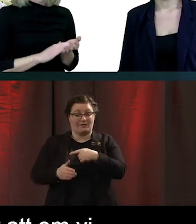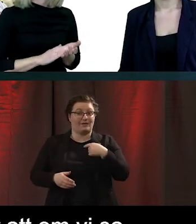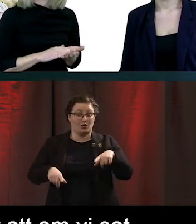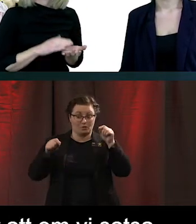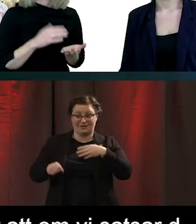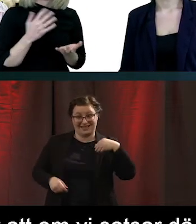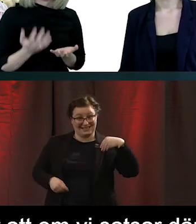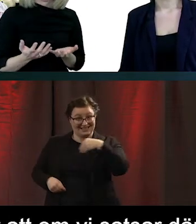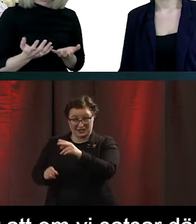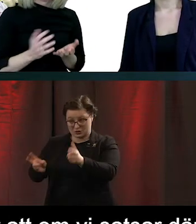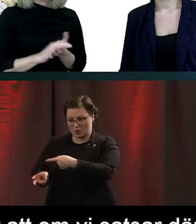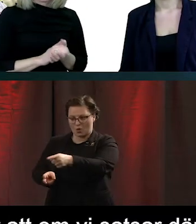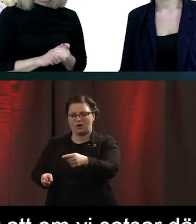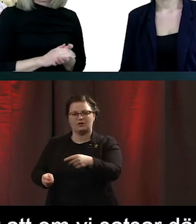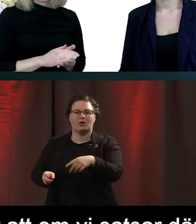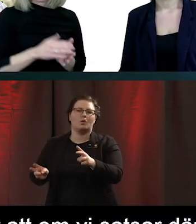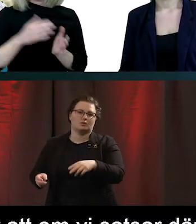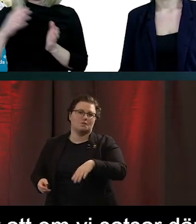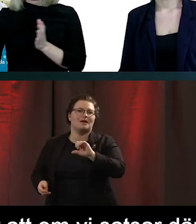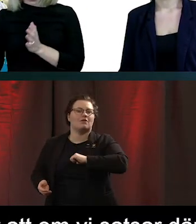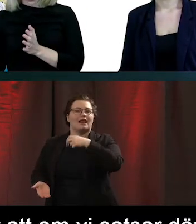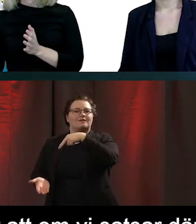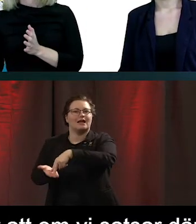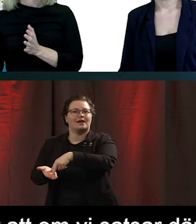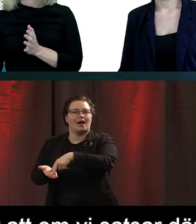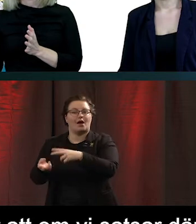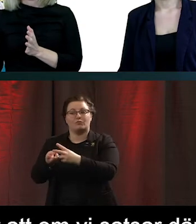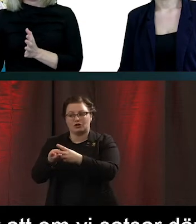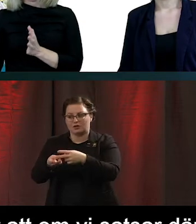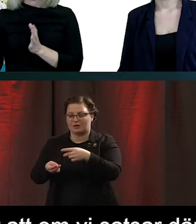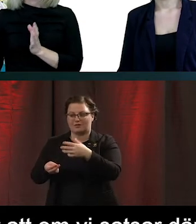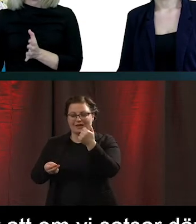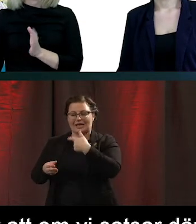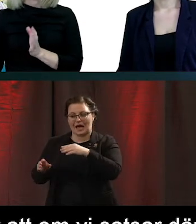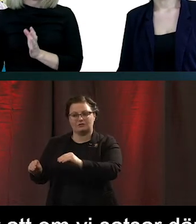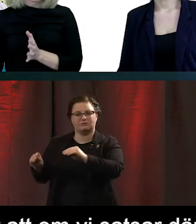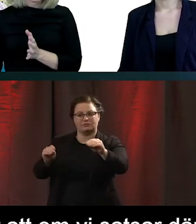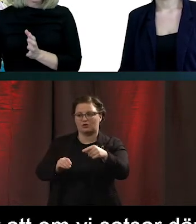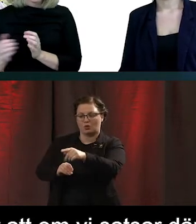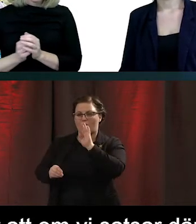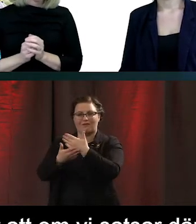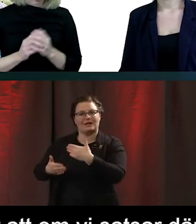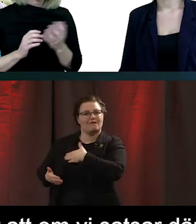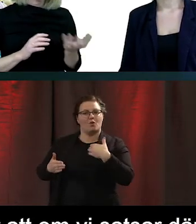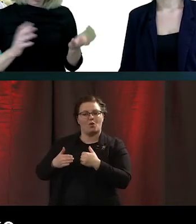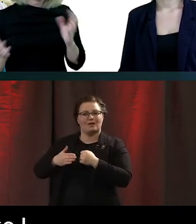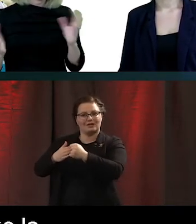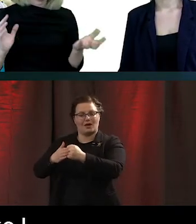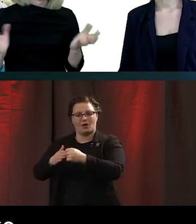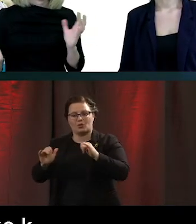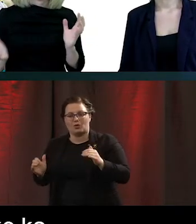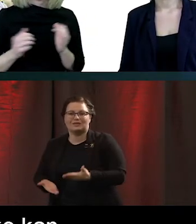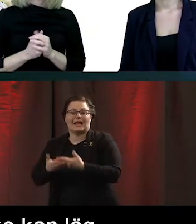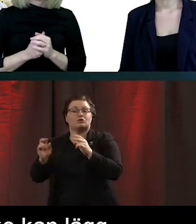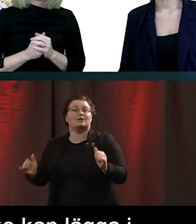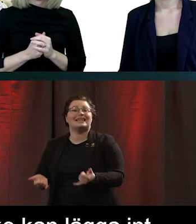då kommer de också bli mer självständiga. Och då kanske vi kan se när de lägger inträde till att de behöver vår hjälp och stöd. Så vi ser att det här är det